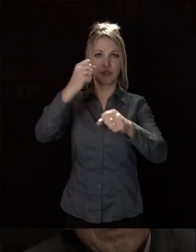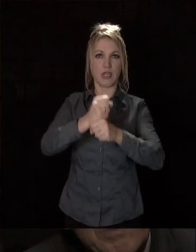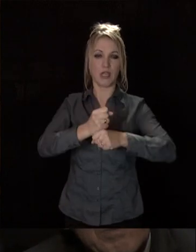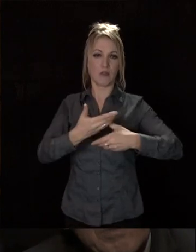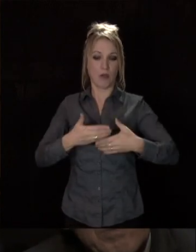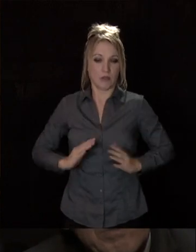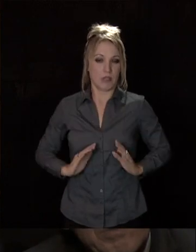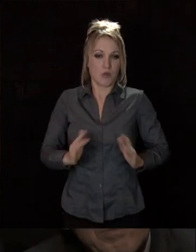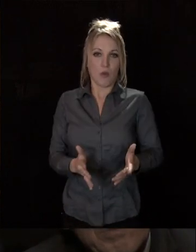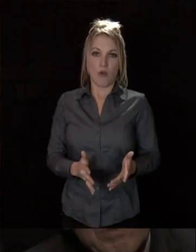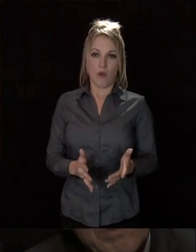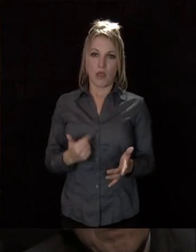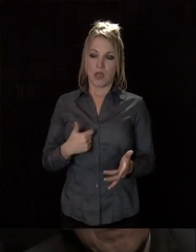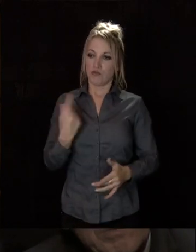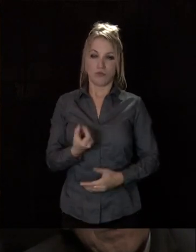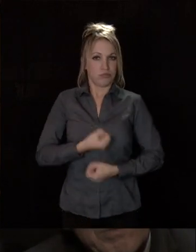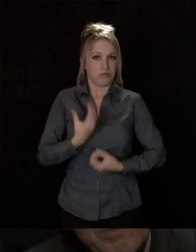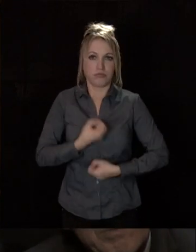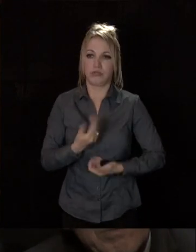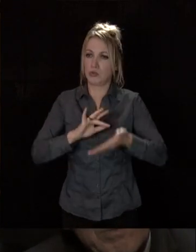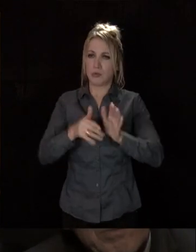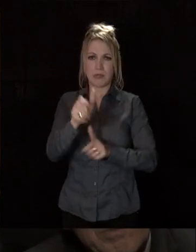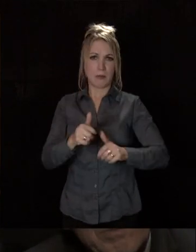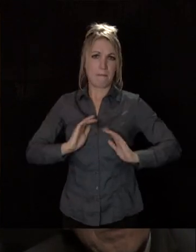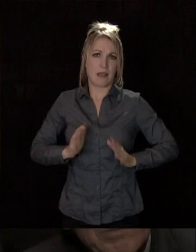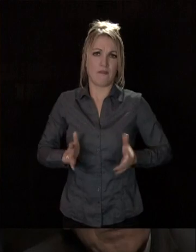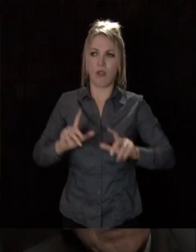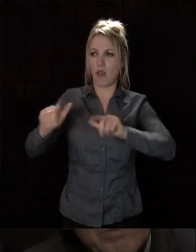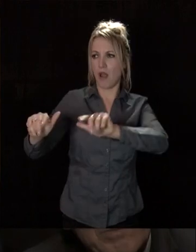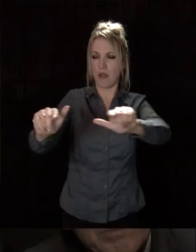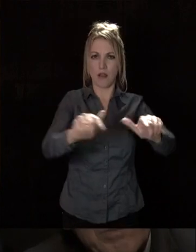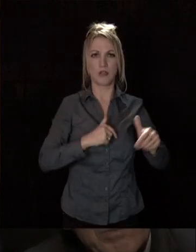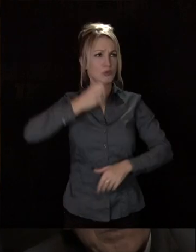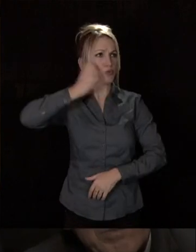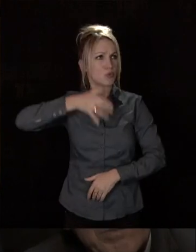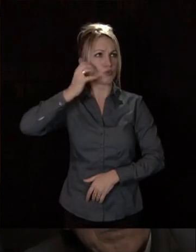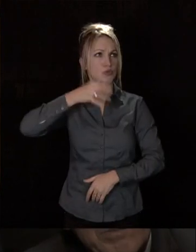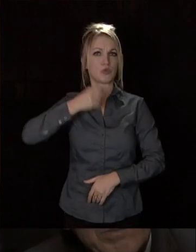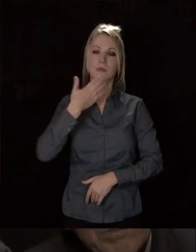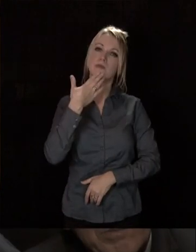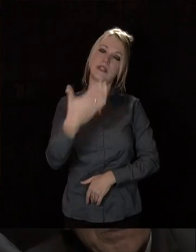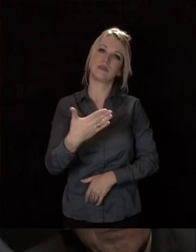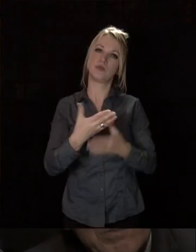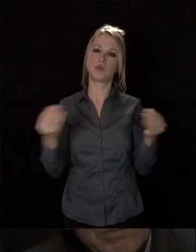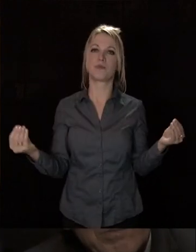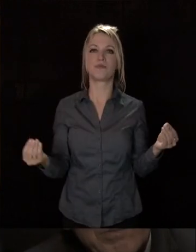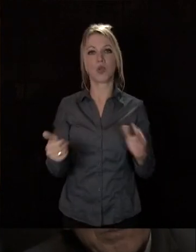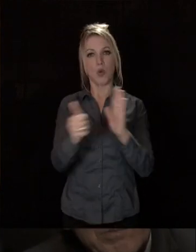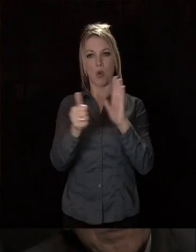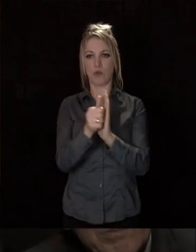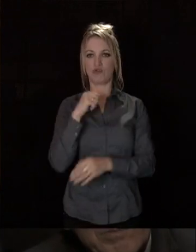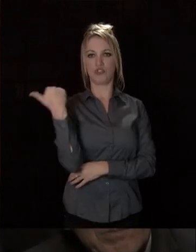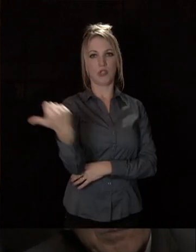je voudrais exprimer, et je le fais à chaque fois, à tous les bénévoles qui s'engagent au quotidien, un grand merci. Leur rôle est